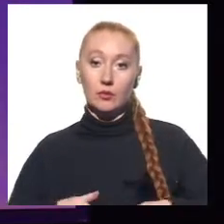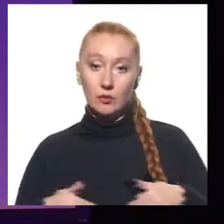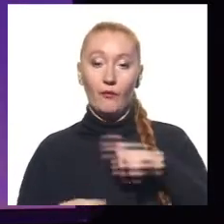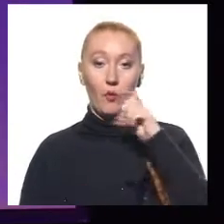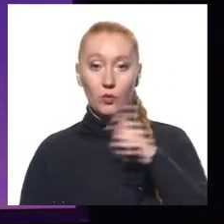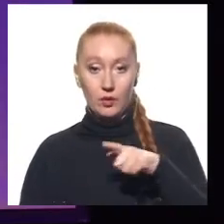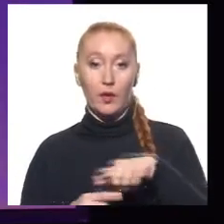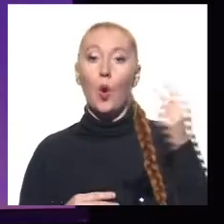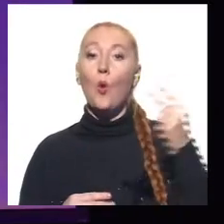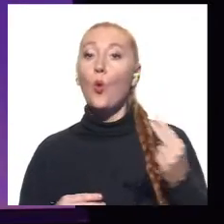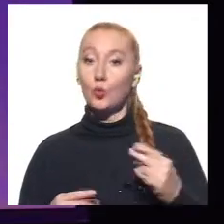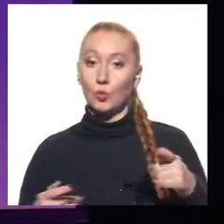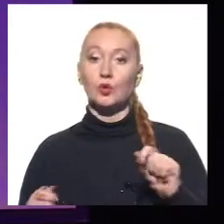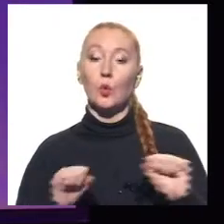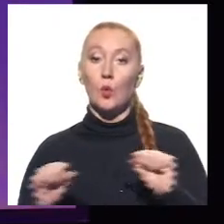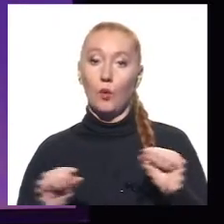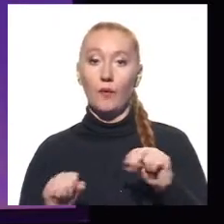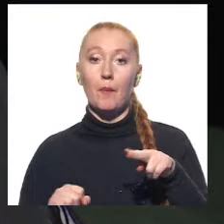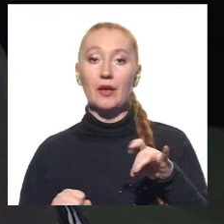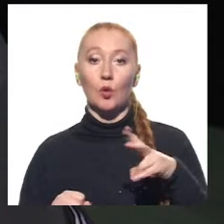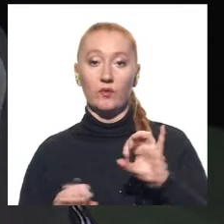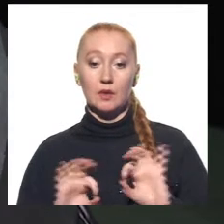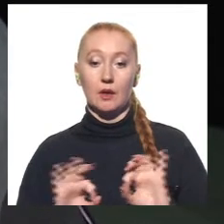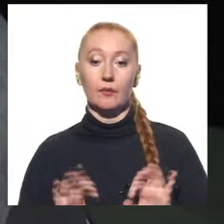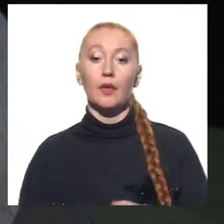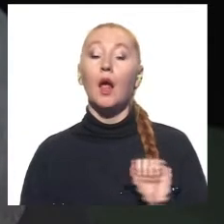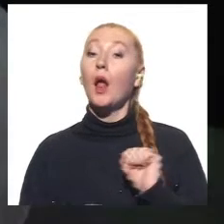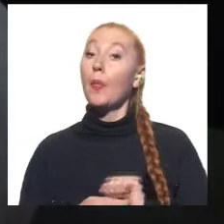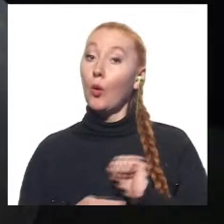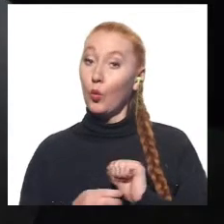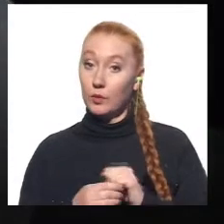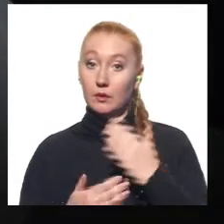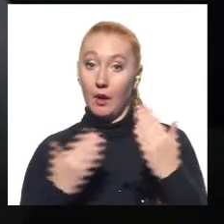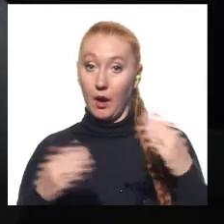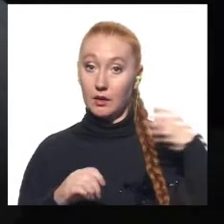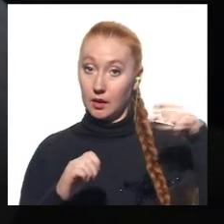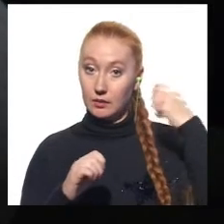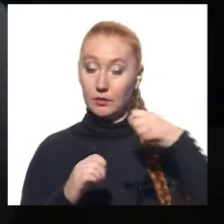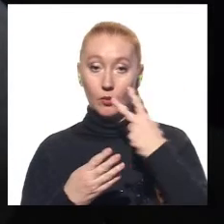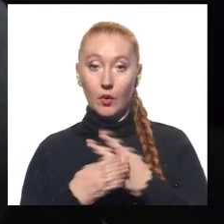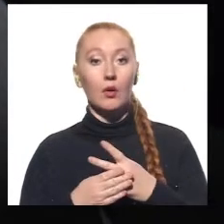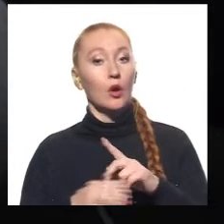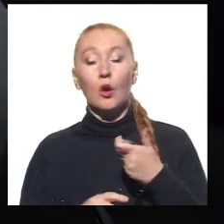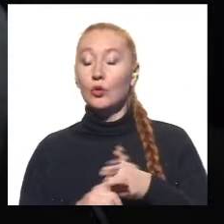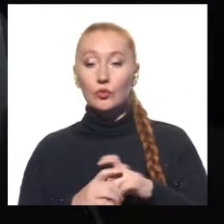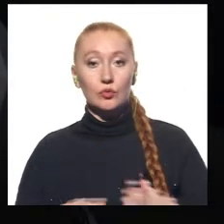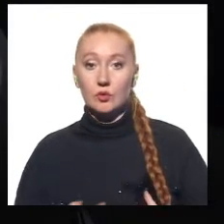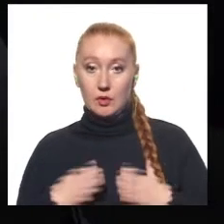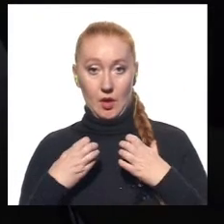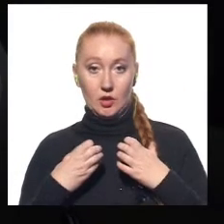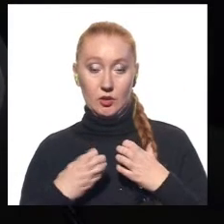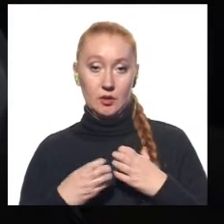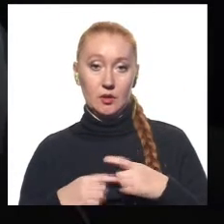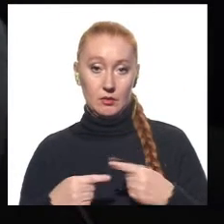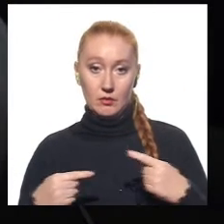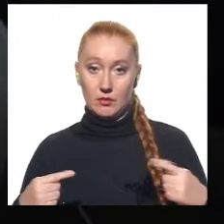розповідає художня керівниця театру Оксана Петровська. «Документальні кадри показують дуже страшні речі,